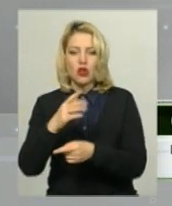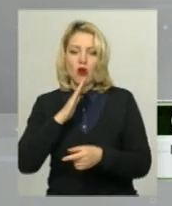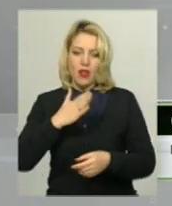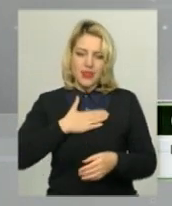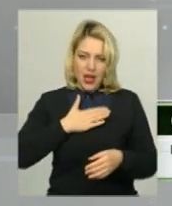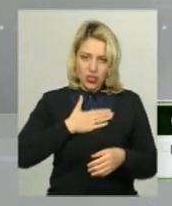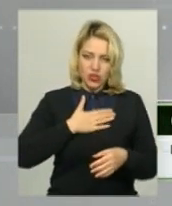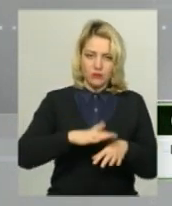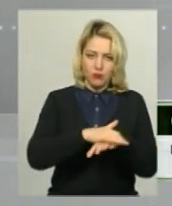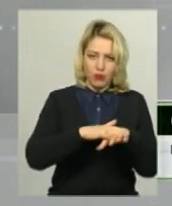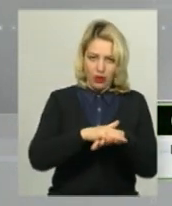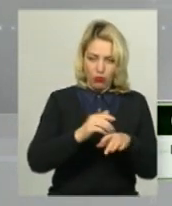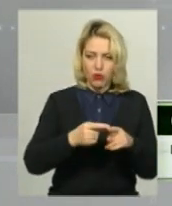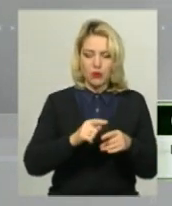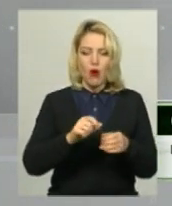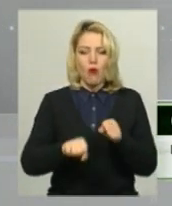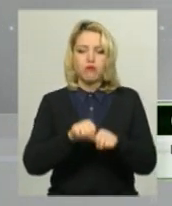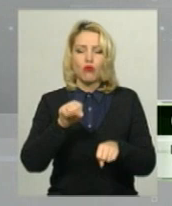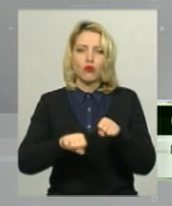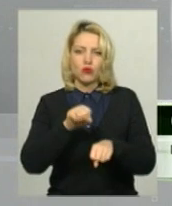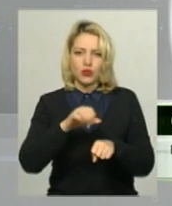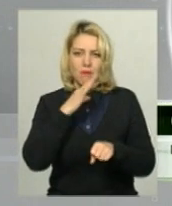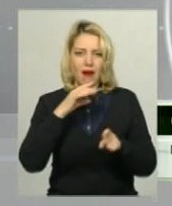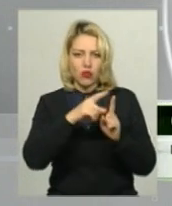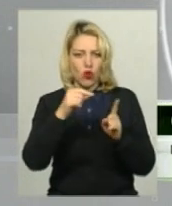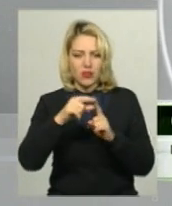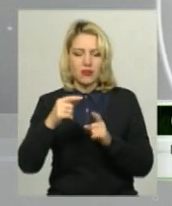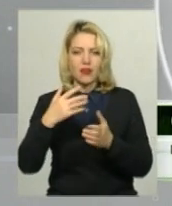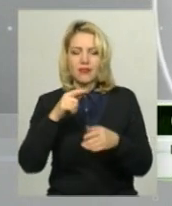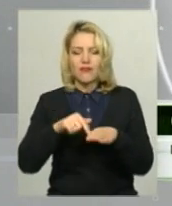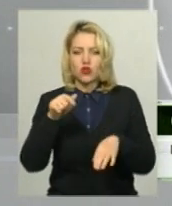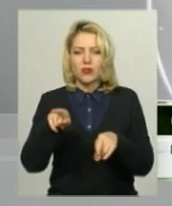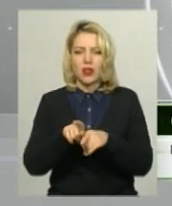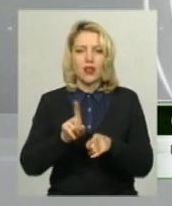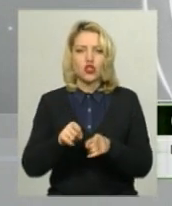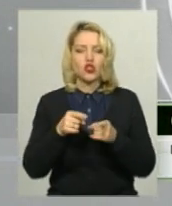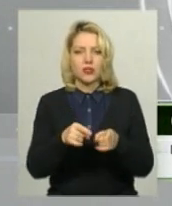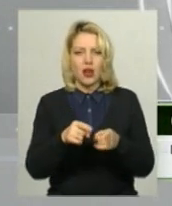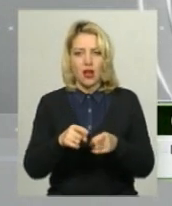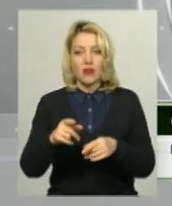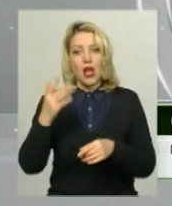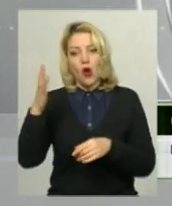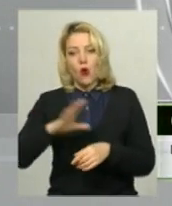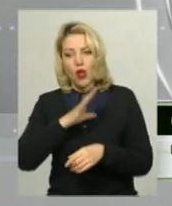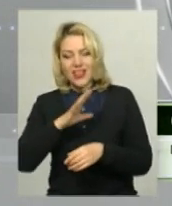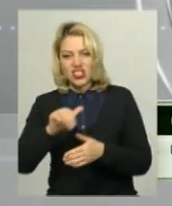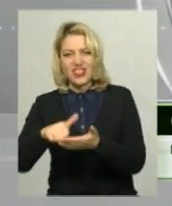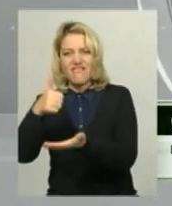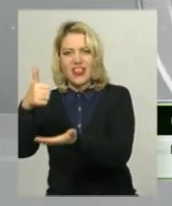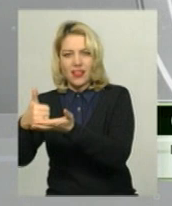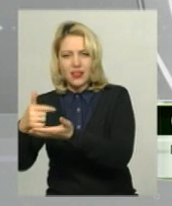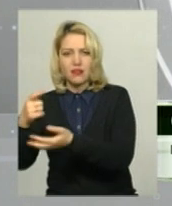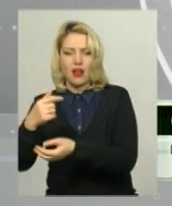багато канонів. В мене таке відчуття, що її залякували. Колишній владика сказав, що приїде на службу. Для того, аби пояснити народу, що ми